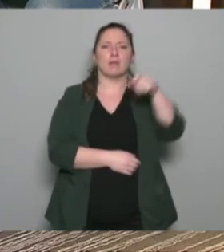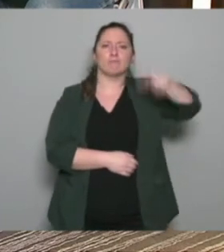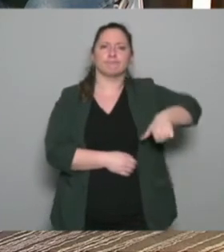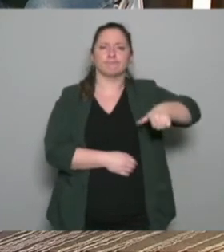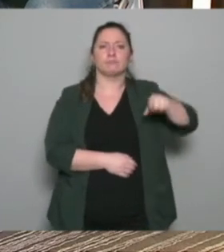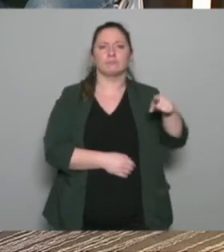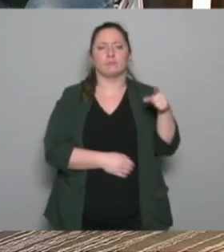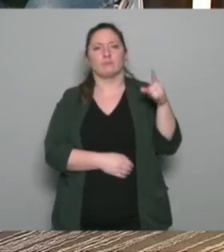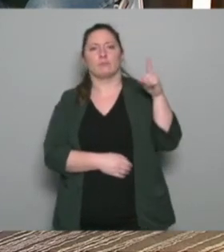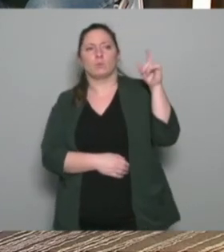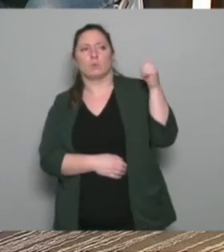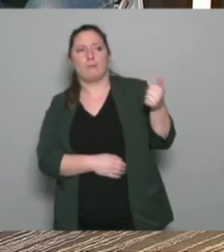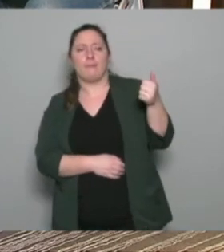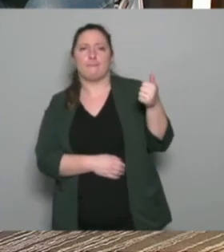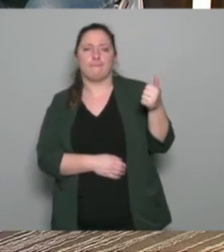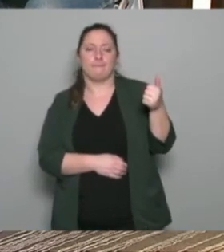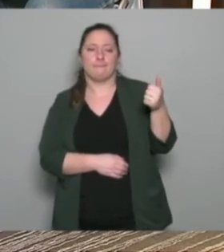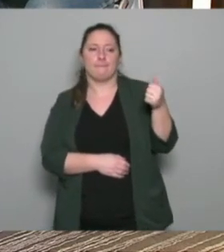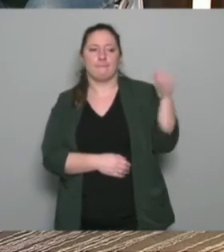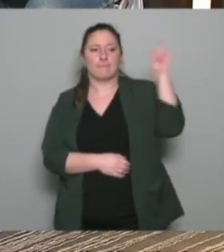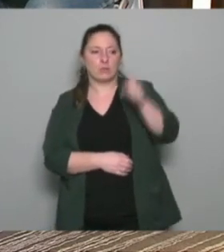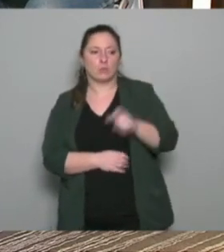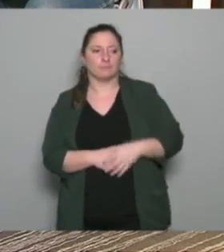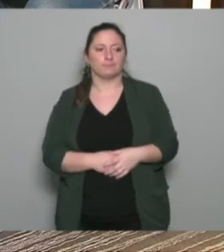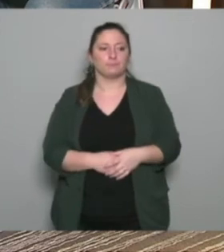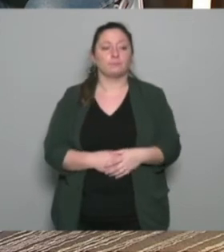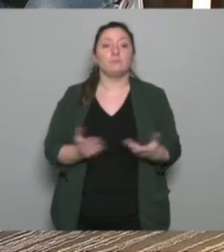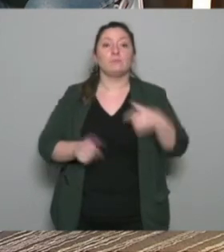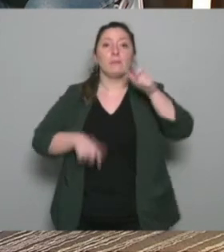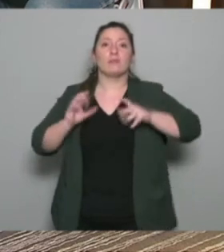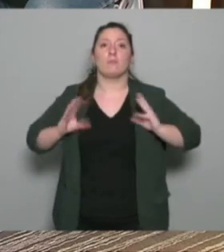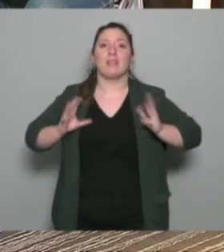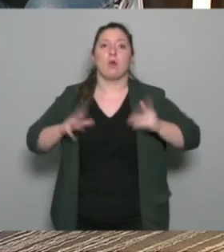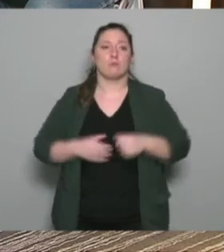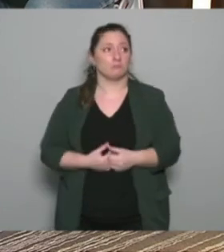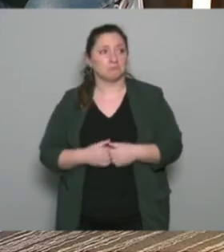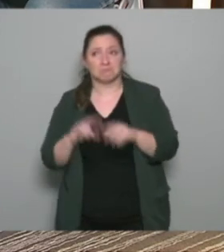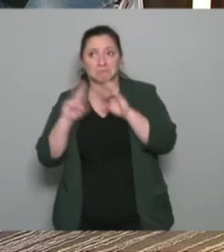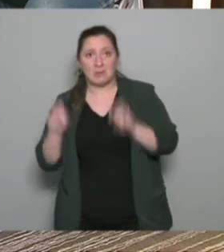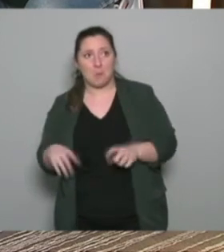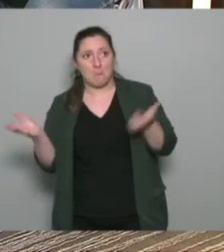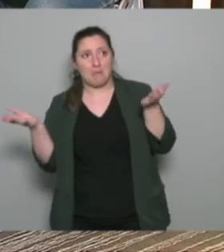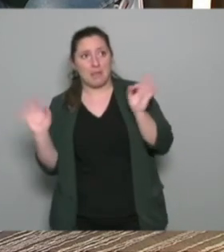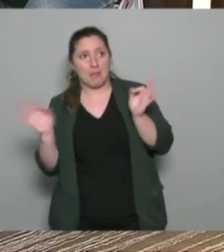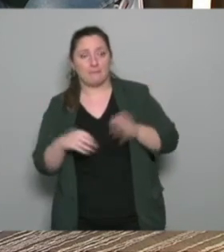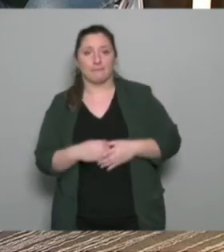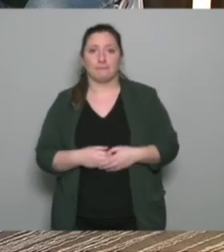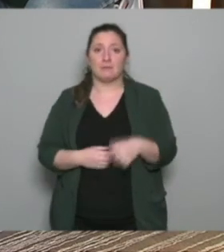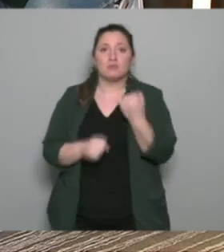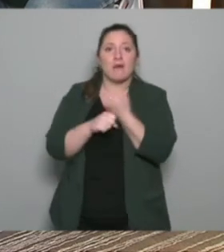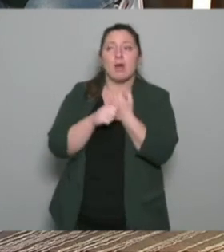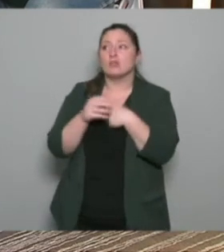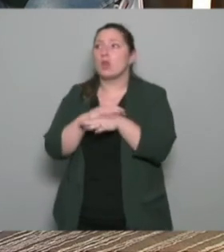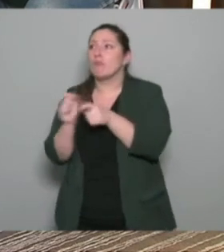coup Marc se demande comment voyez-vous l'avenir des bénévoles non diplômés agissant au sein de petites